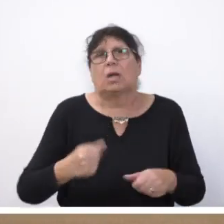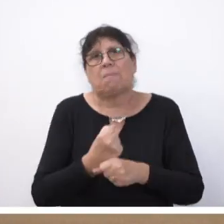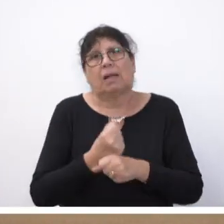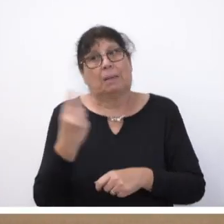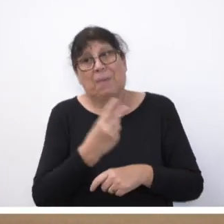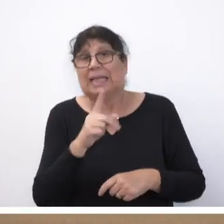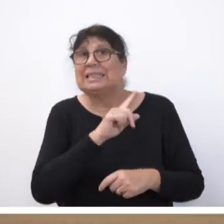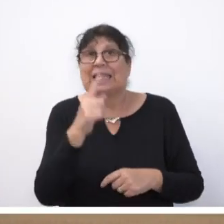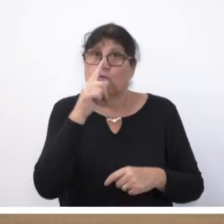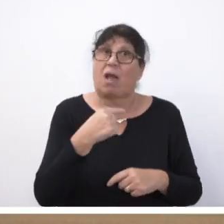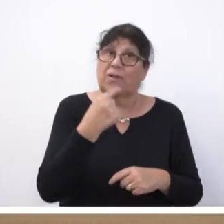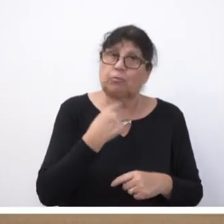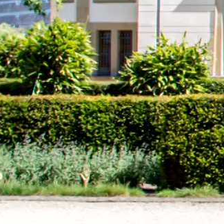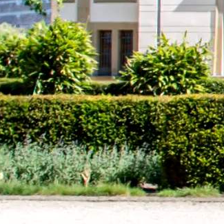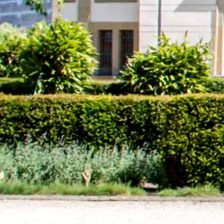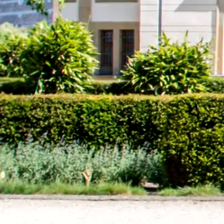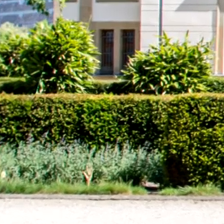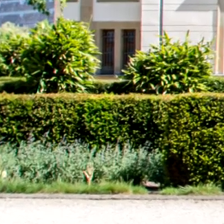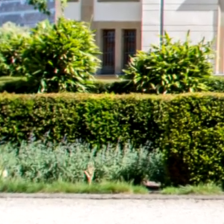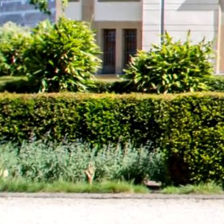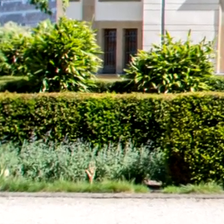sondern endlich umgesetzt wird. Glück auf!